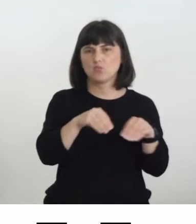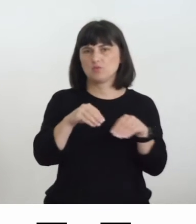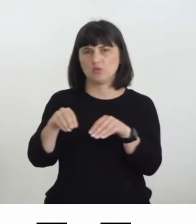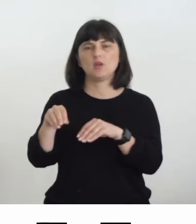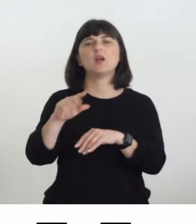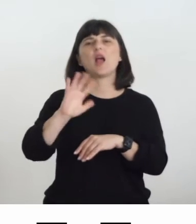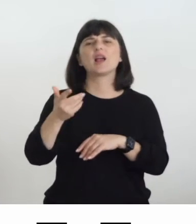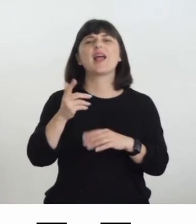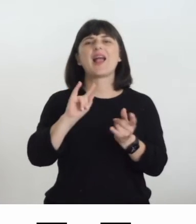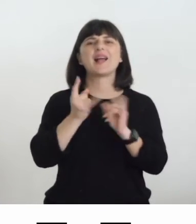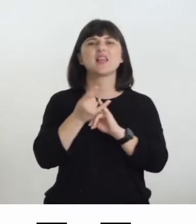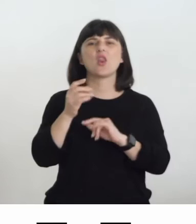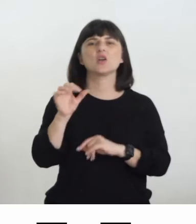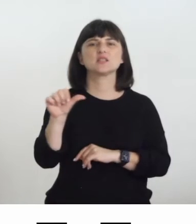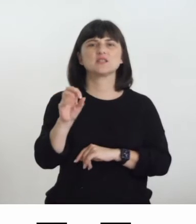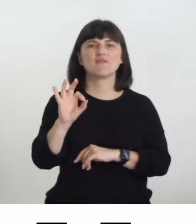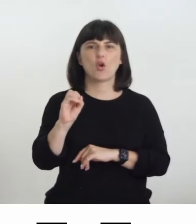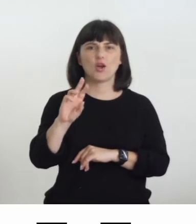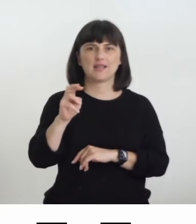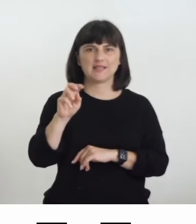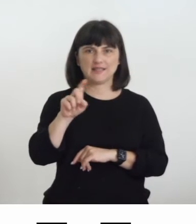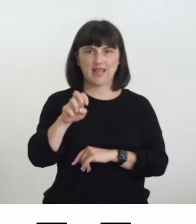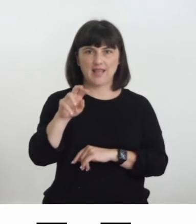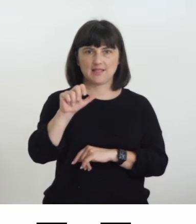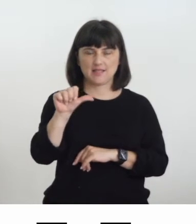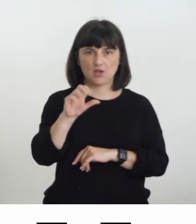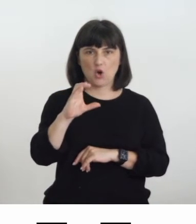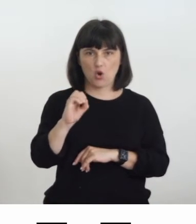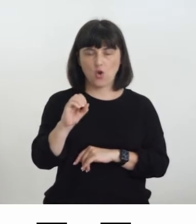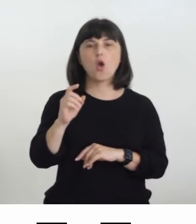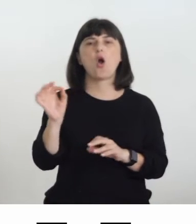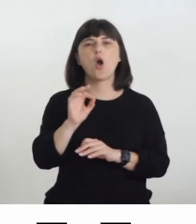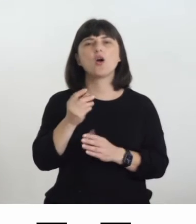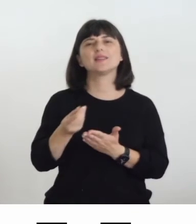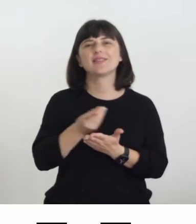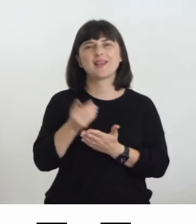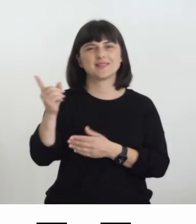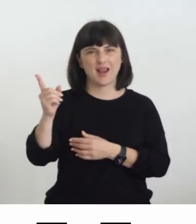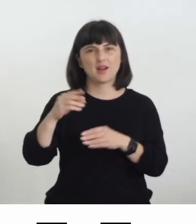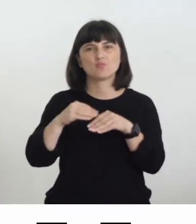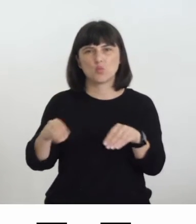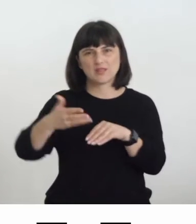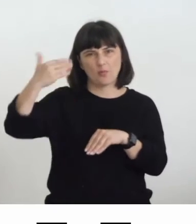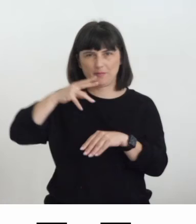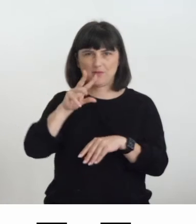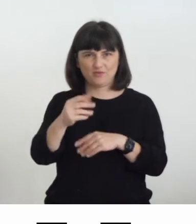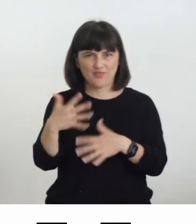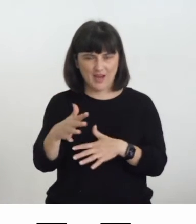Sforzesco oltre alla collezione design del Museo Mero di Ancona che prima abbiamo citato